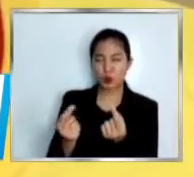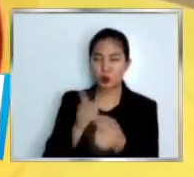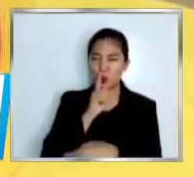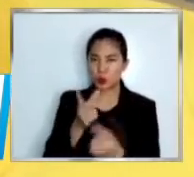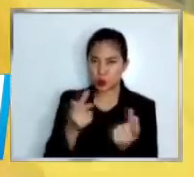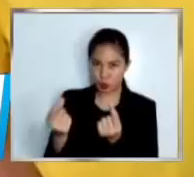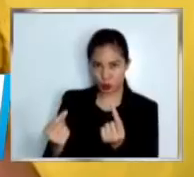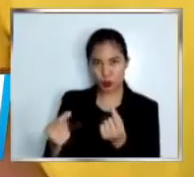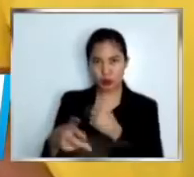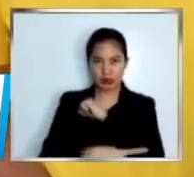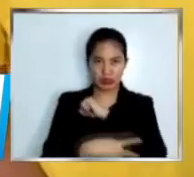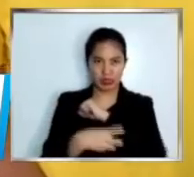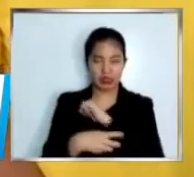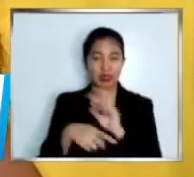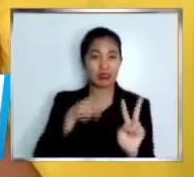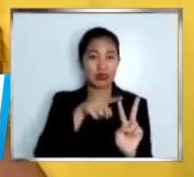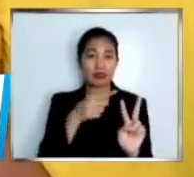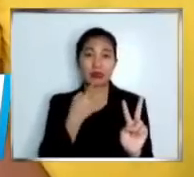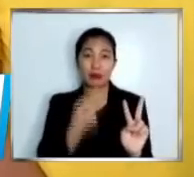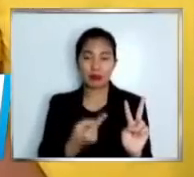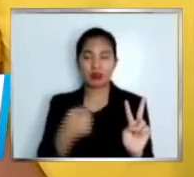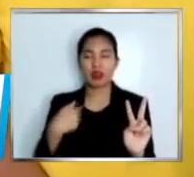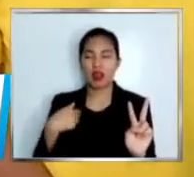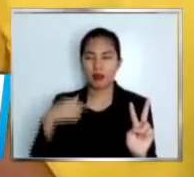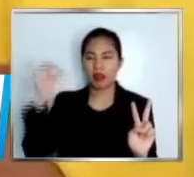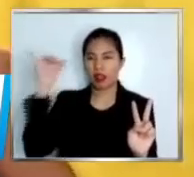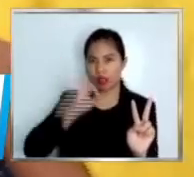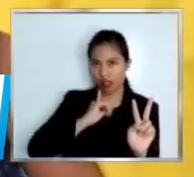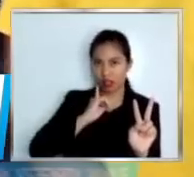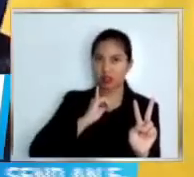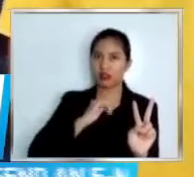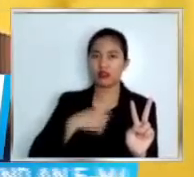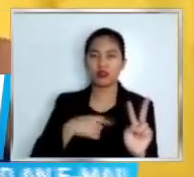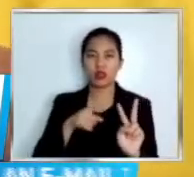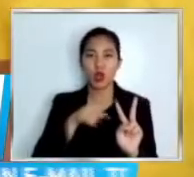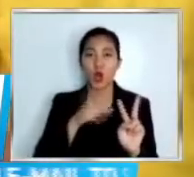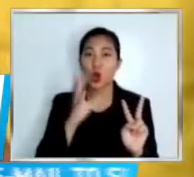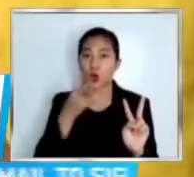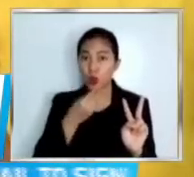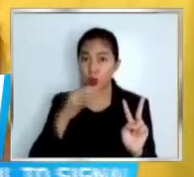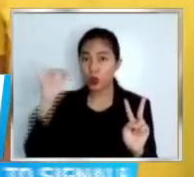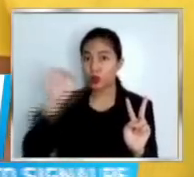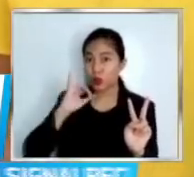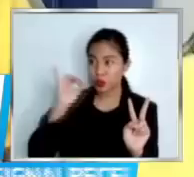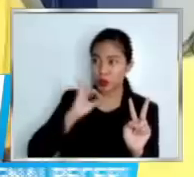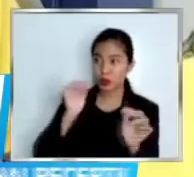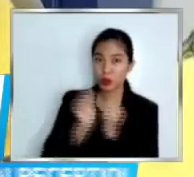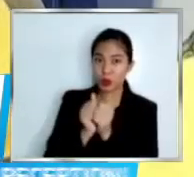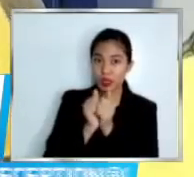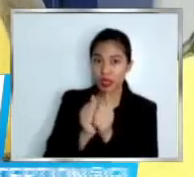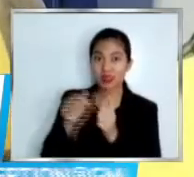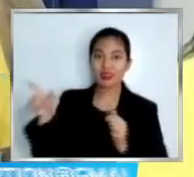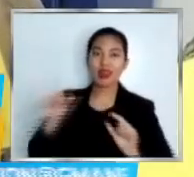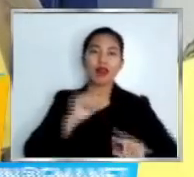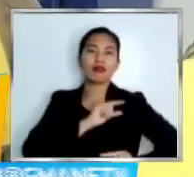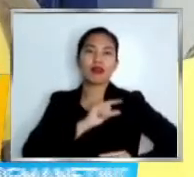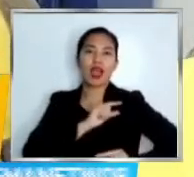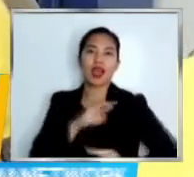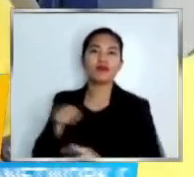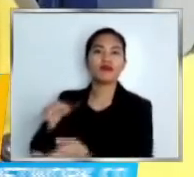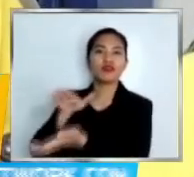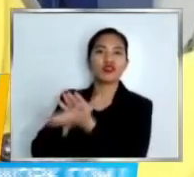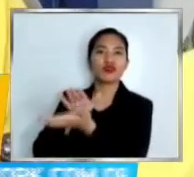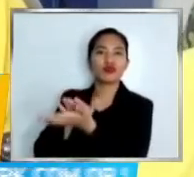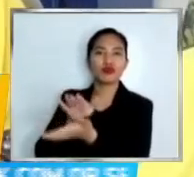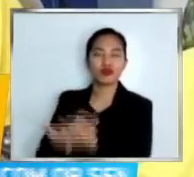lang daw ng kalasingan. Kasingan, ang kanyang kainuman nung oras na iyon, ang mismong gwardya raw nang nilooban nilang paaralan. Wala po sa plano kasi